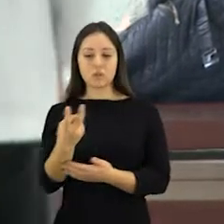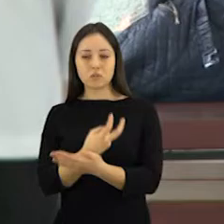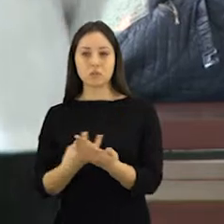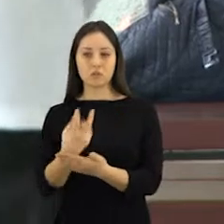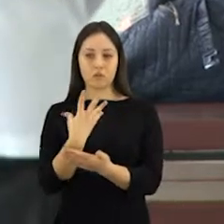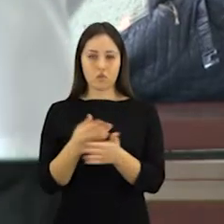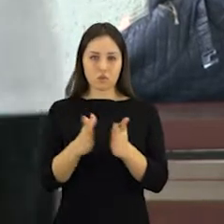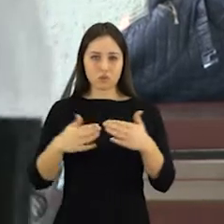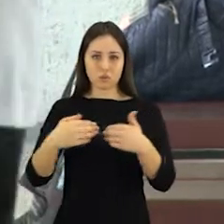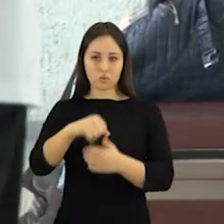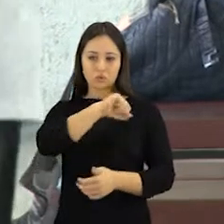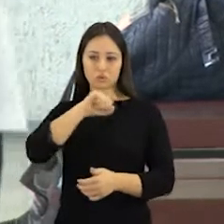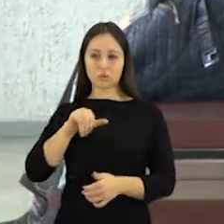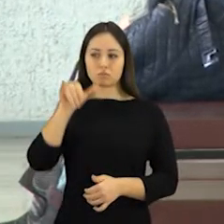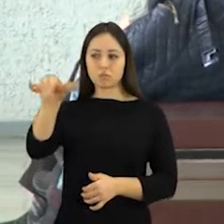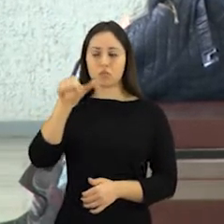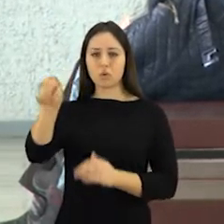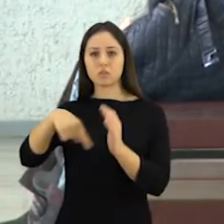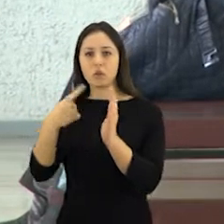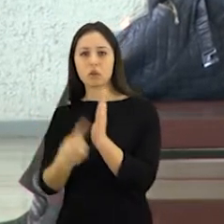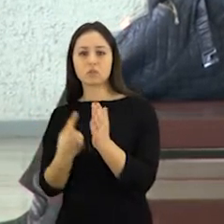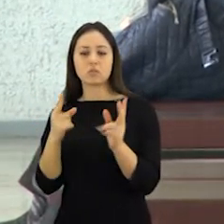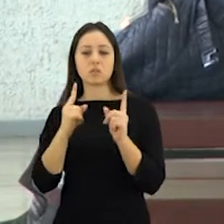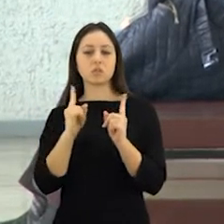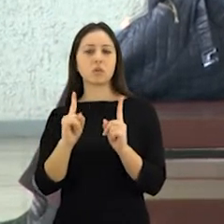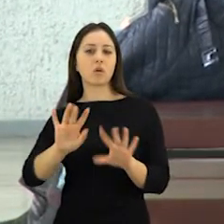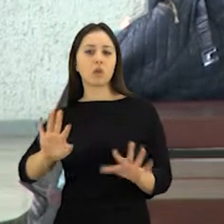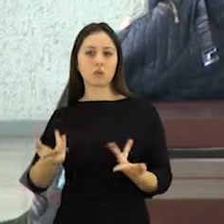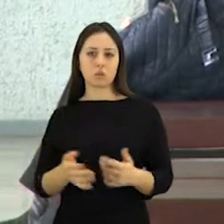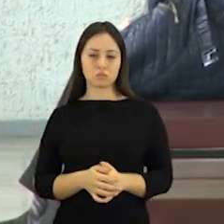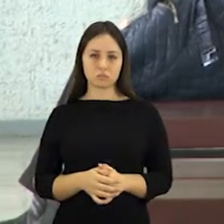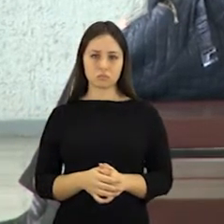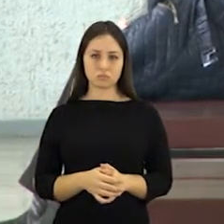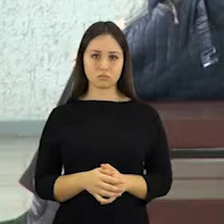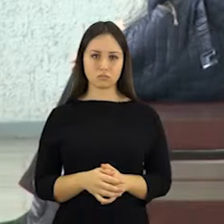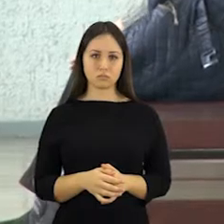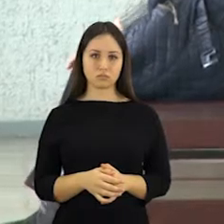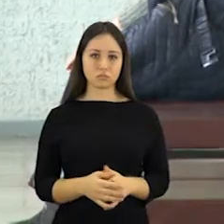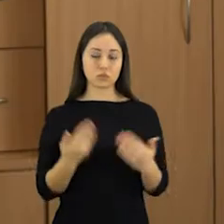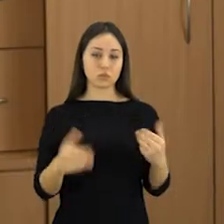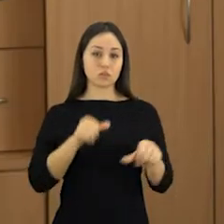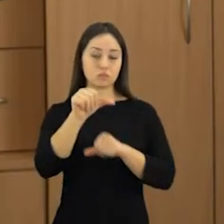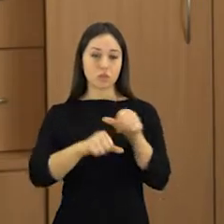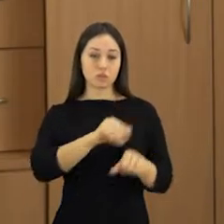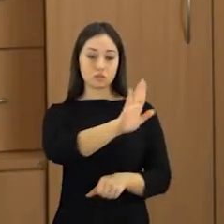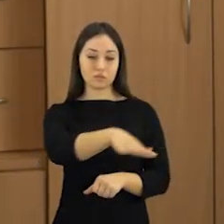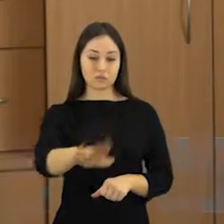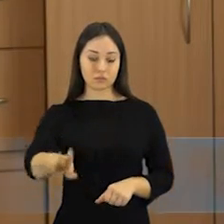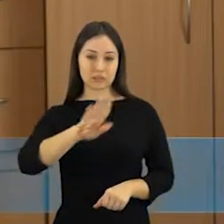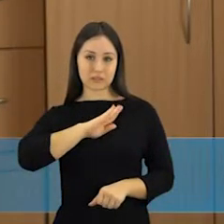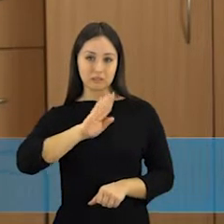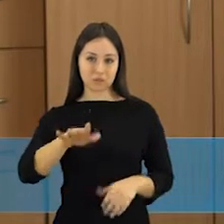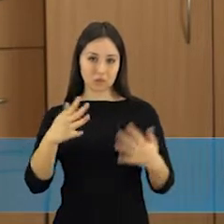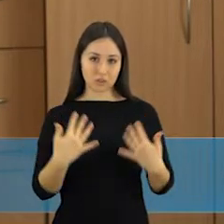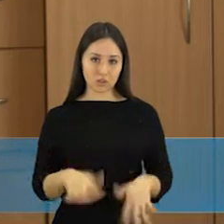atvejus įbūginti tėvai šiomis dienomis vis dažniau šeimos gydytojų teiraujasi, kaip apsaugoti atžalas. Šiais metais po šitų